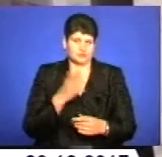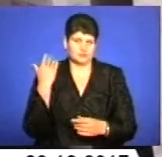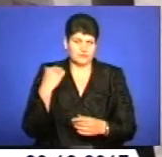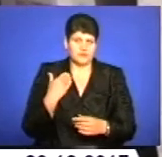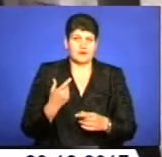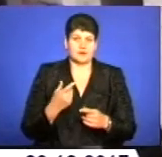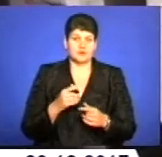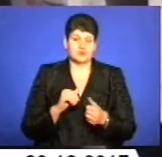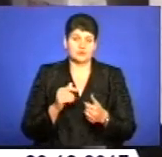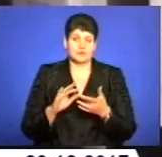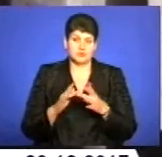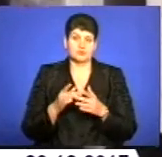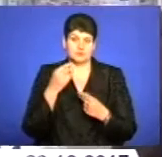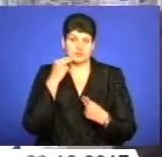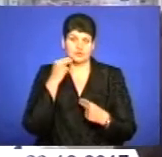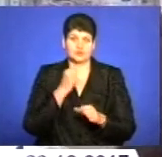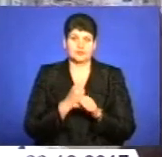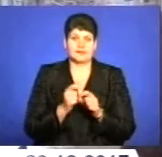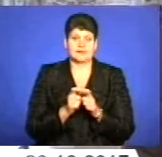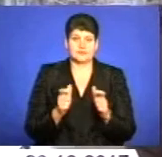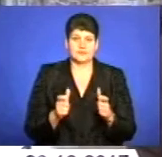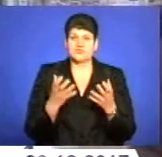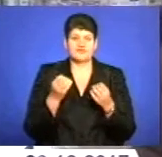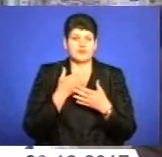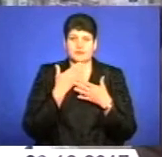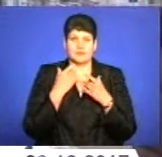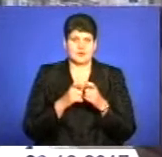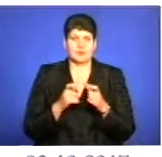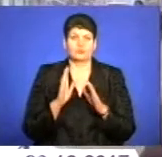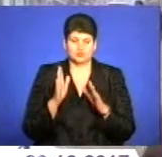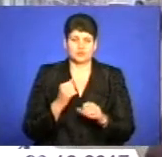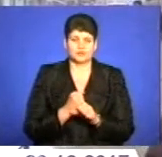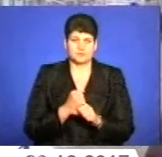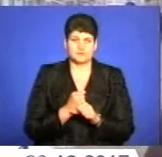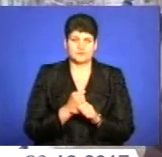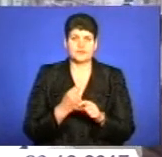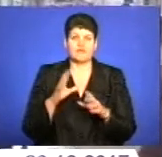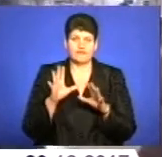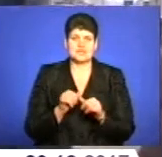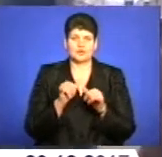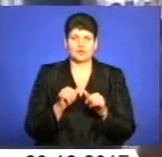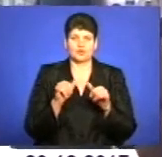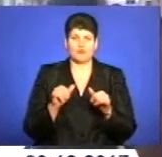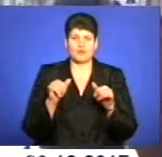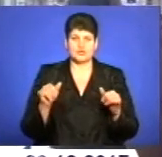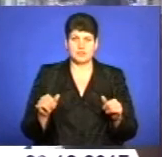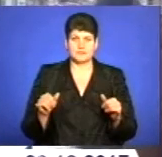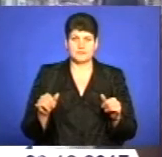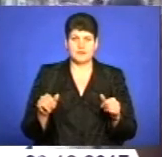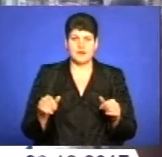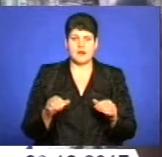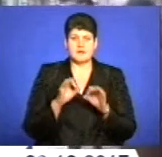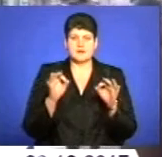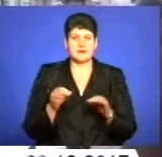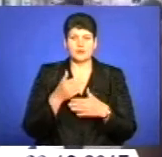– крок вперед, тому виробили картки. Немає ще карти, буду виробляти. Все дорожче, дорожче, а ніякої